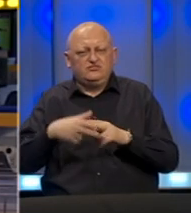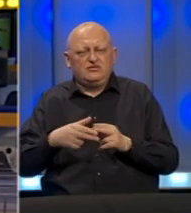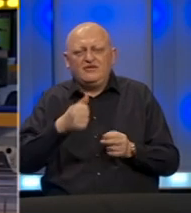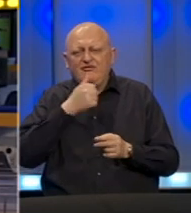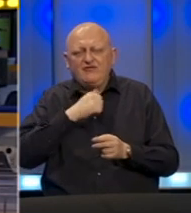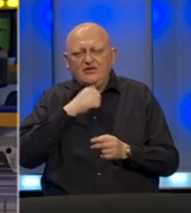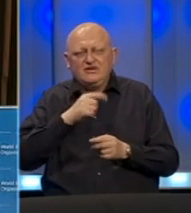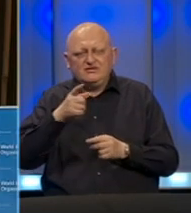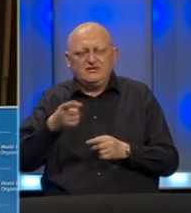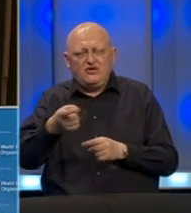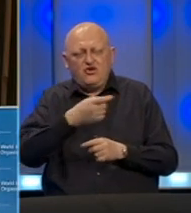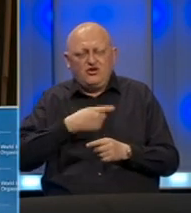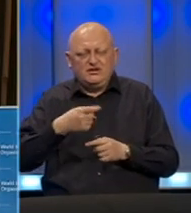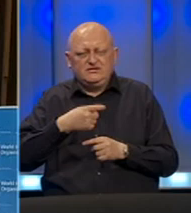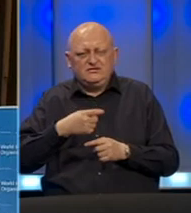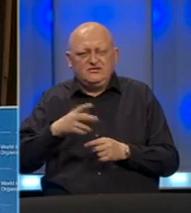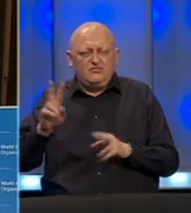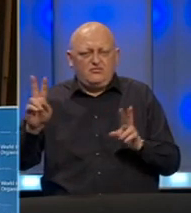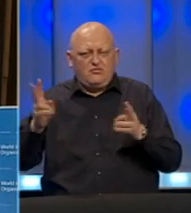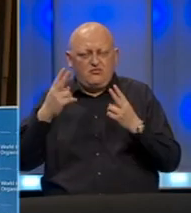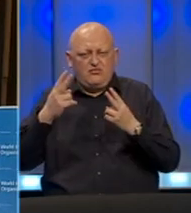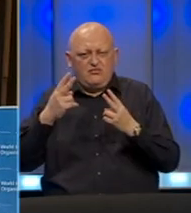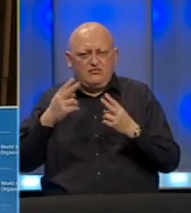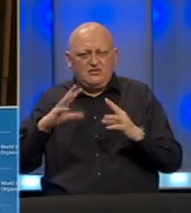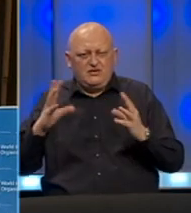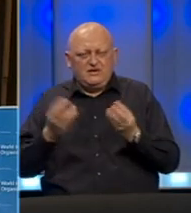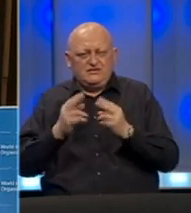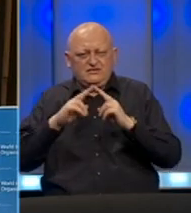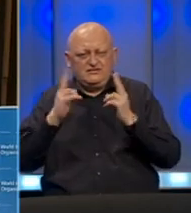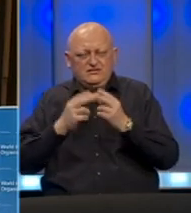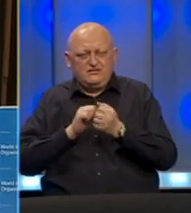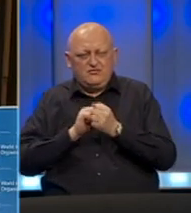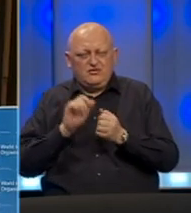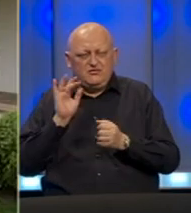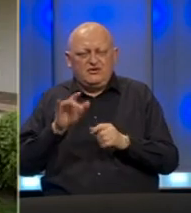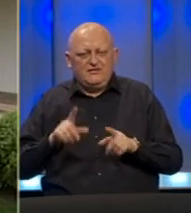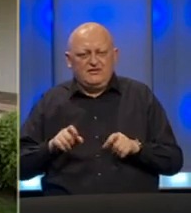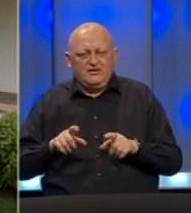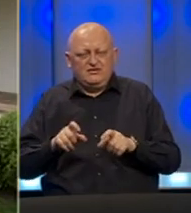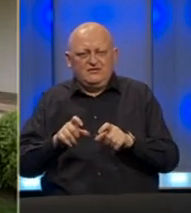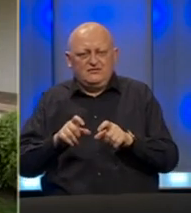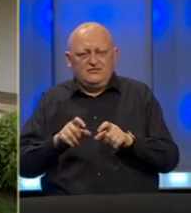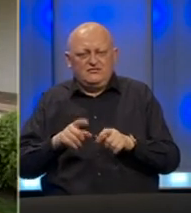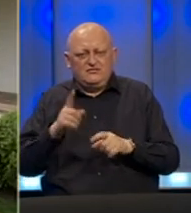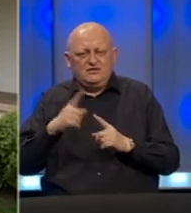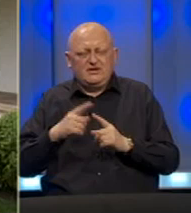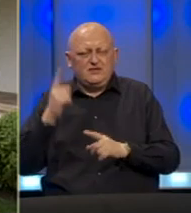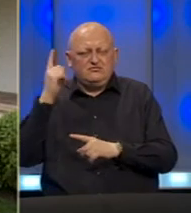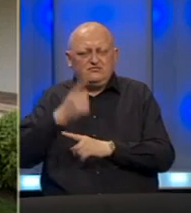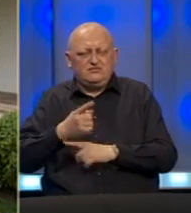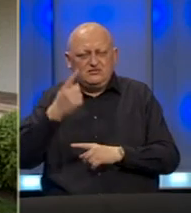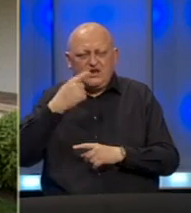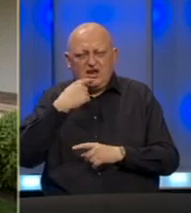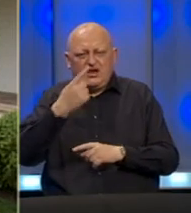finansiranje te organizacije te je pozvao na jedinstvo svijeta u borbi protiv koronavirusa. Trump je tu odluku donio jer